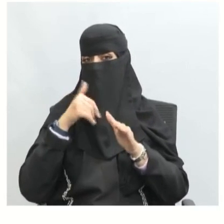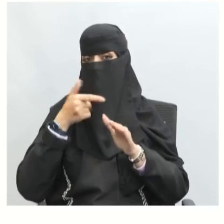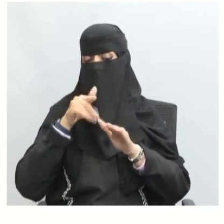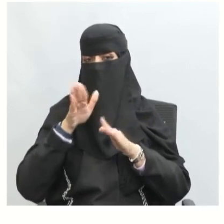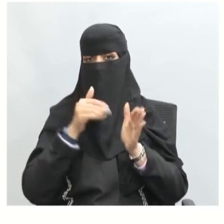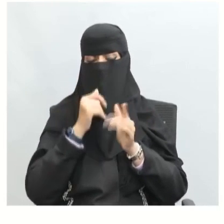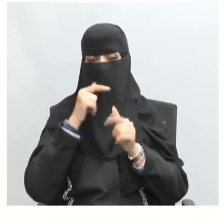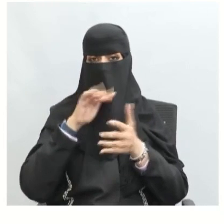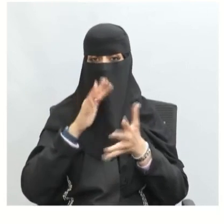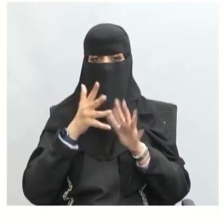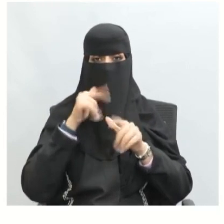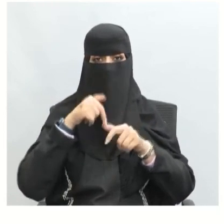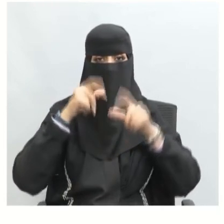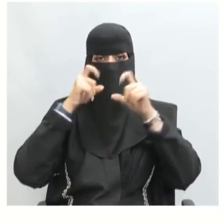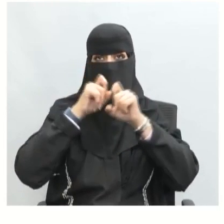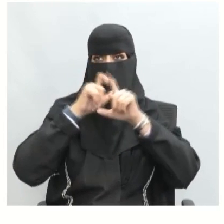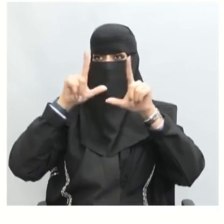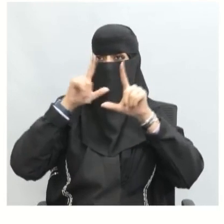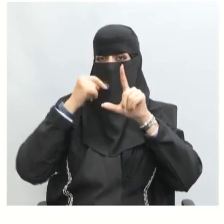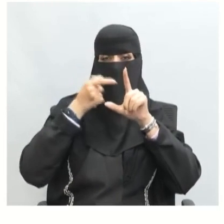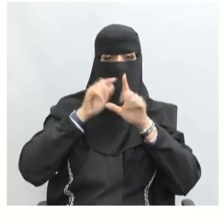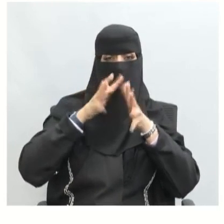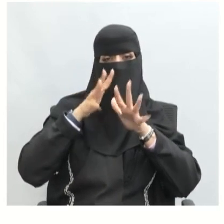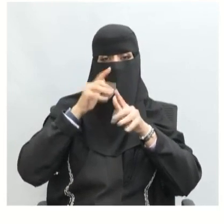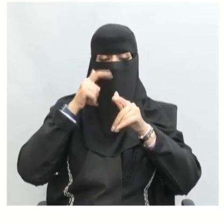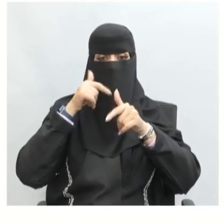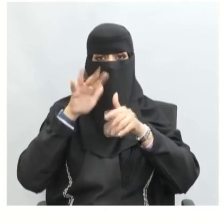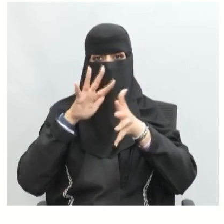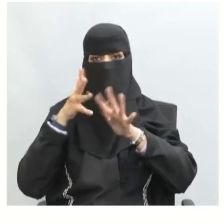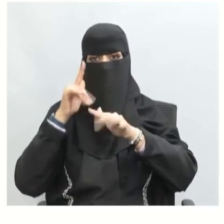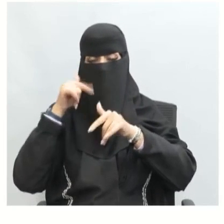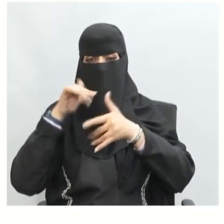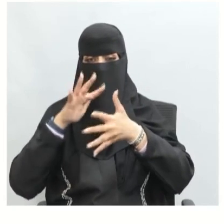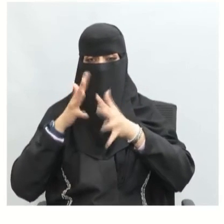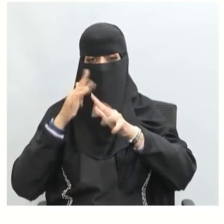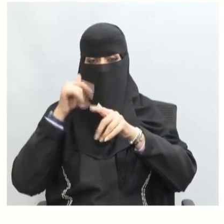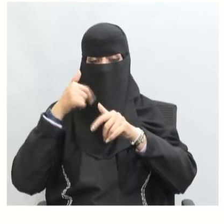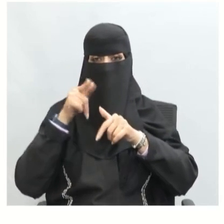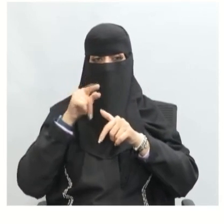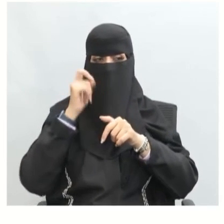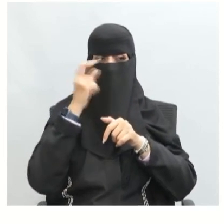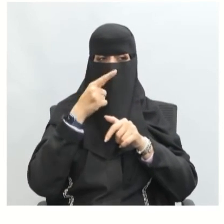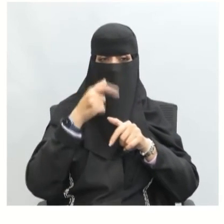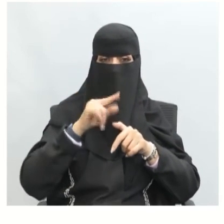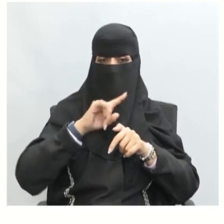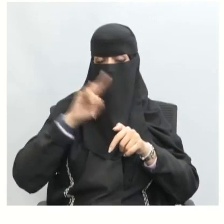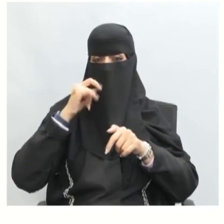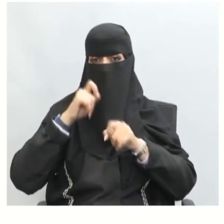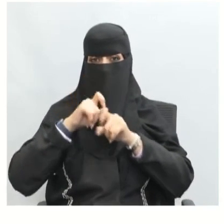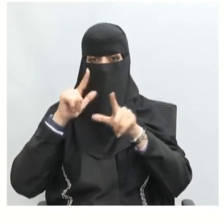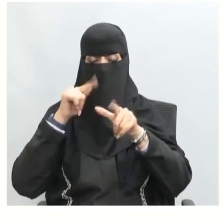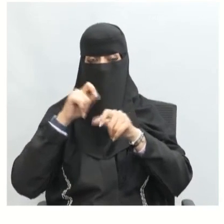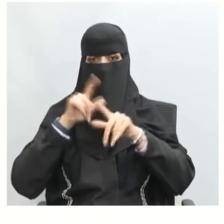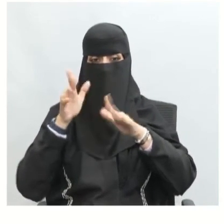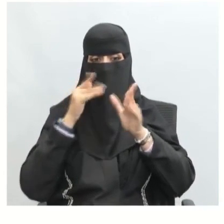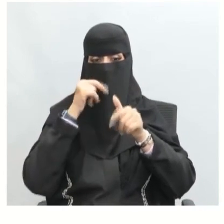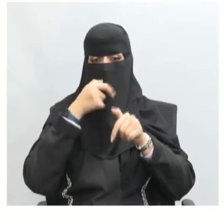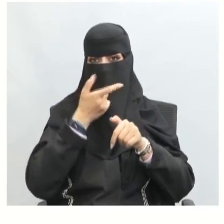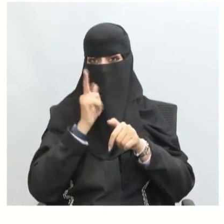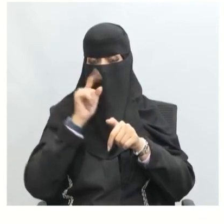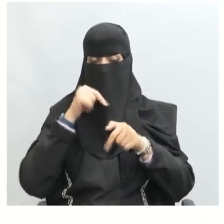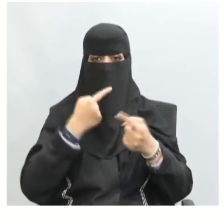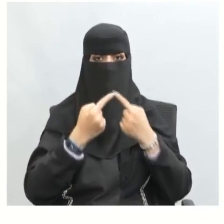الصورة غير واضحة لنا قد يكون هناك بعض الأمور الغير واضحة لنا